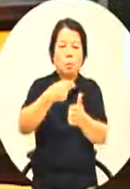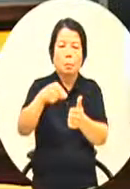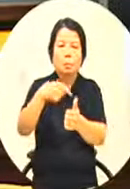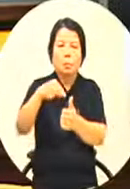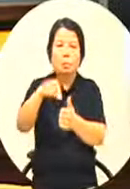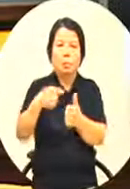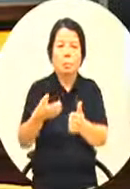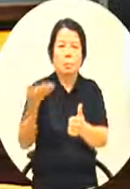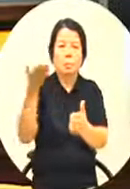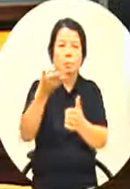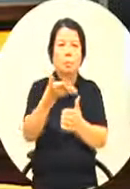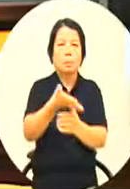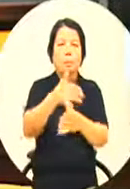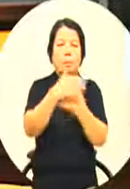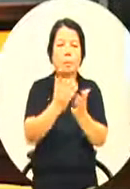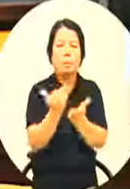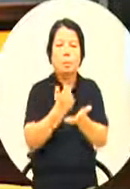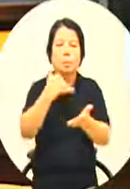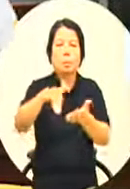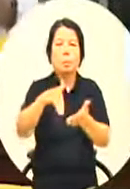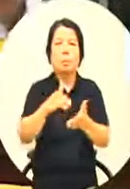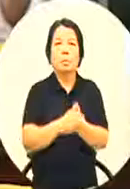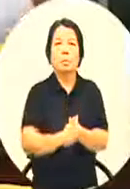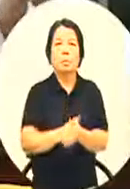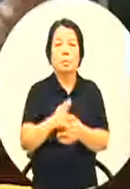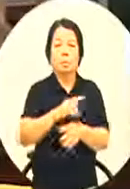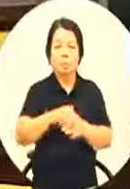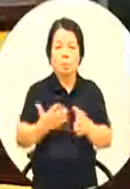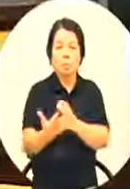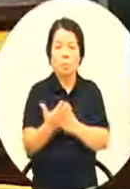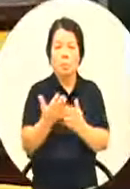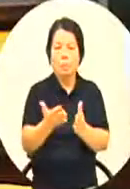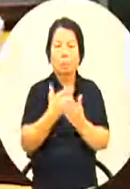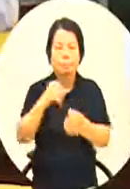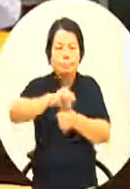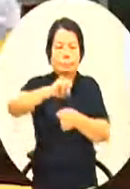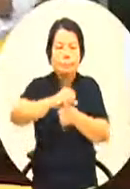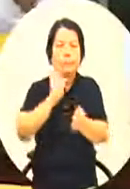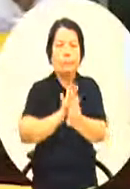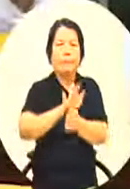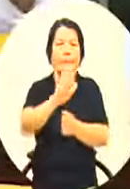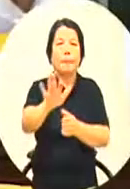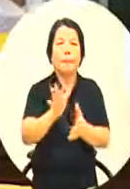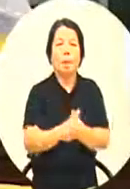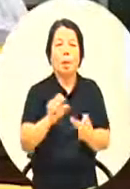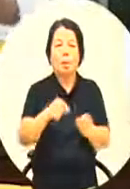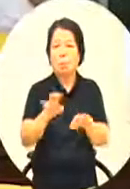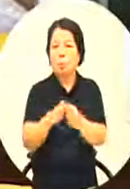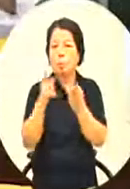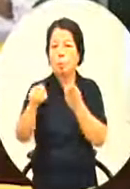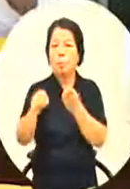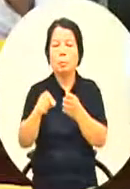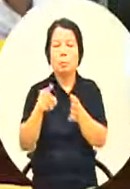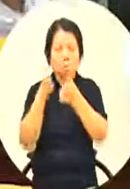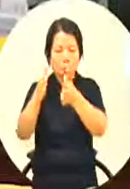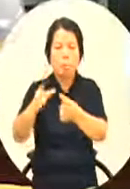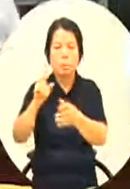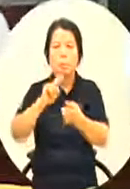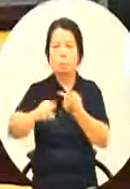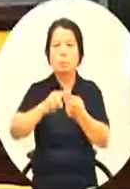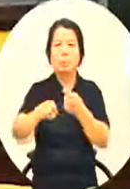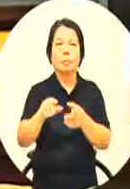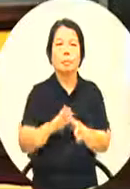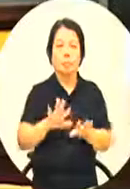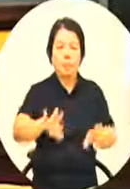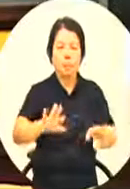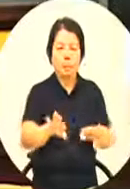然后变运算就会更那只是更强大而已那不是起点不是有钱才开始起点我现在